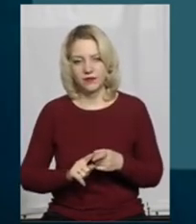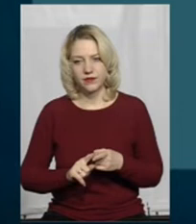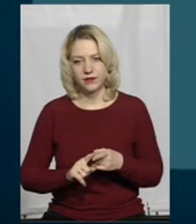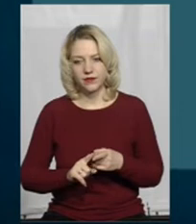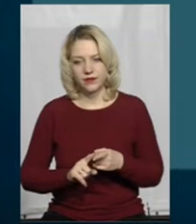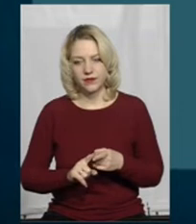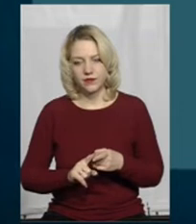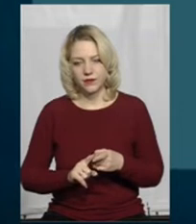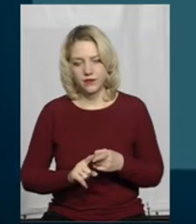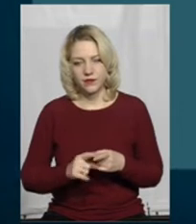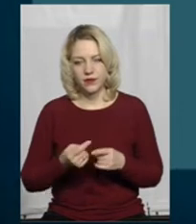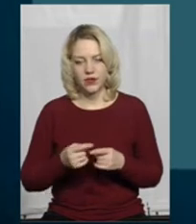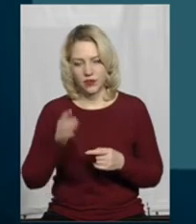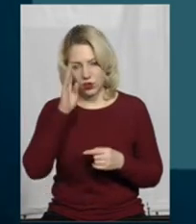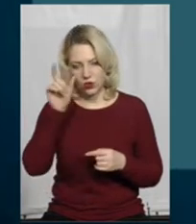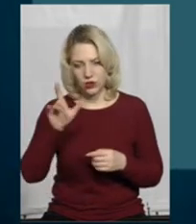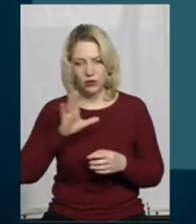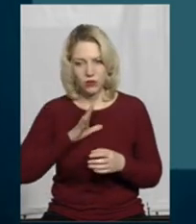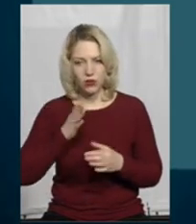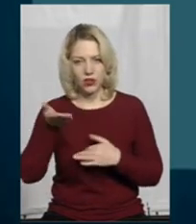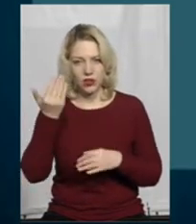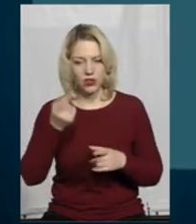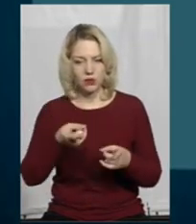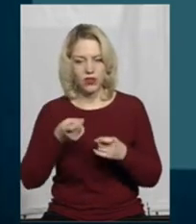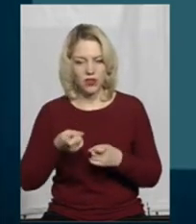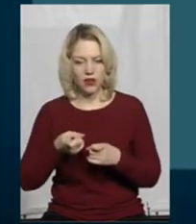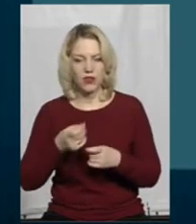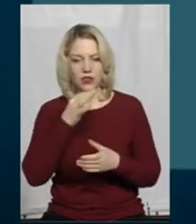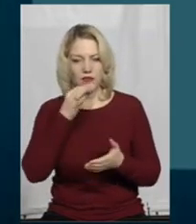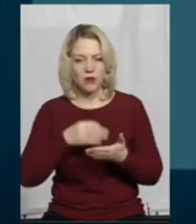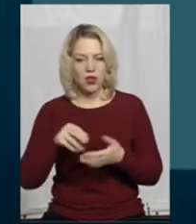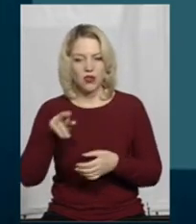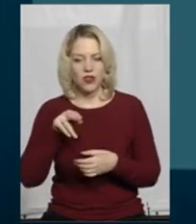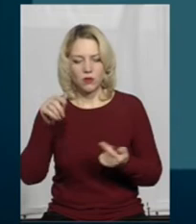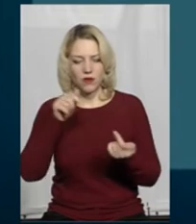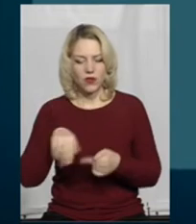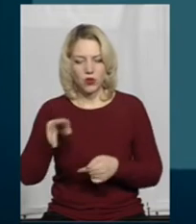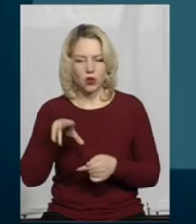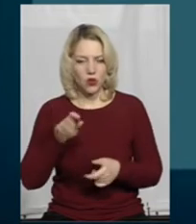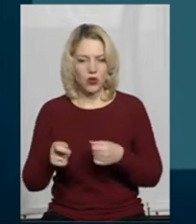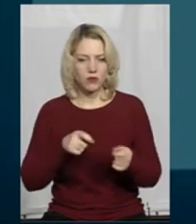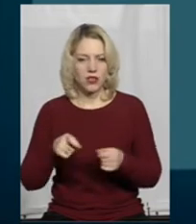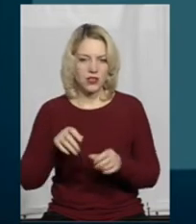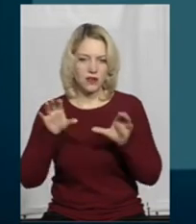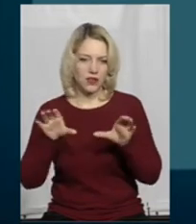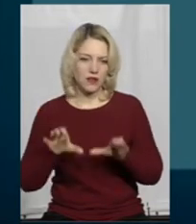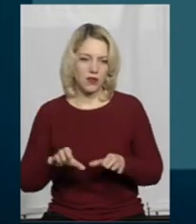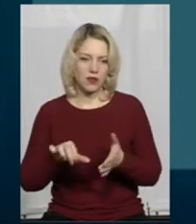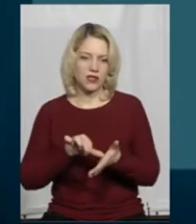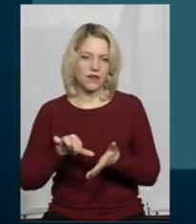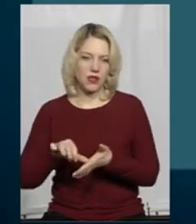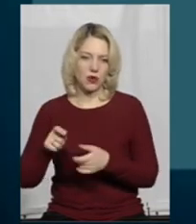раніше вже притягалася до відповідальності відповідно до адміністративного кодексу. Представниками Головного управління